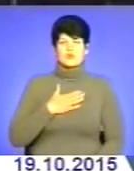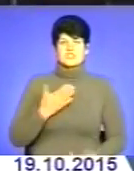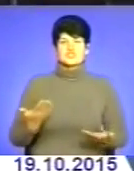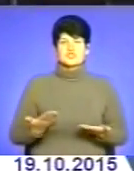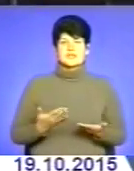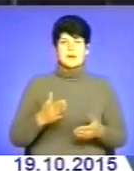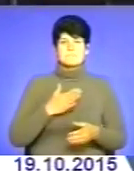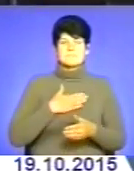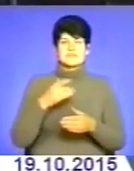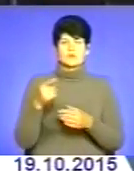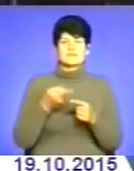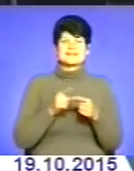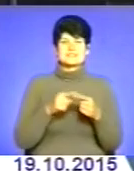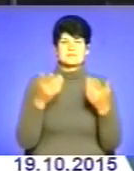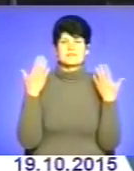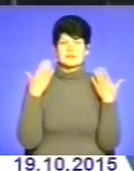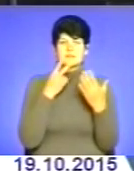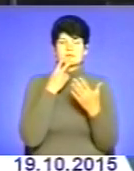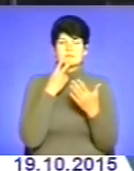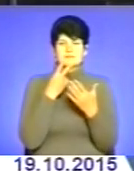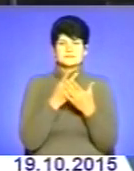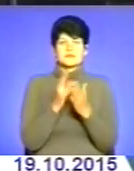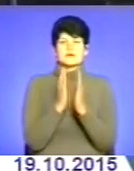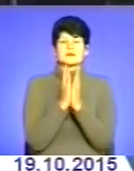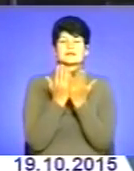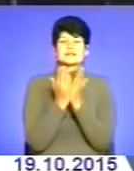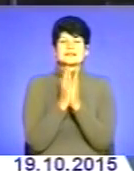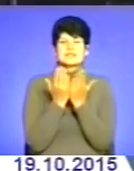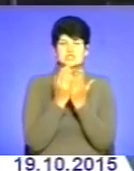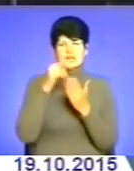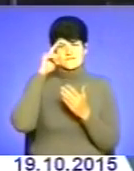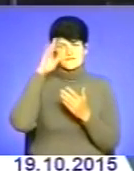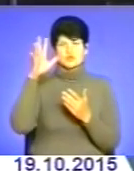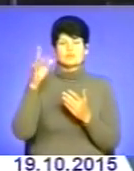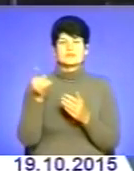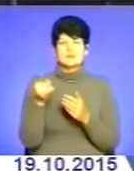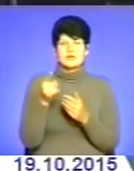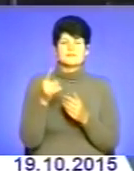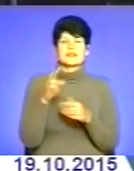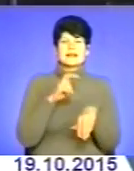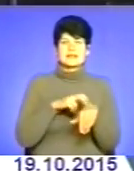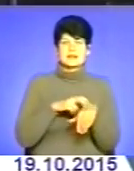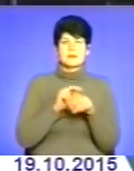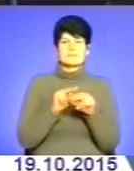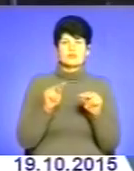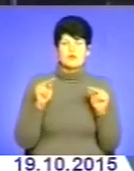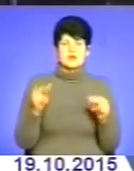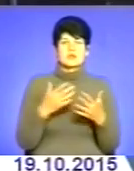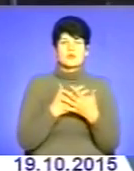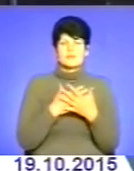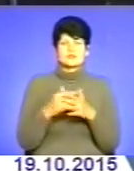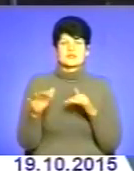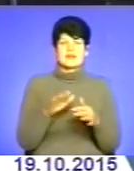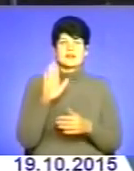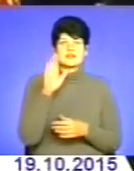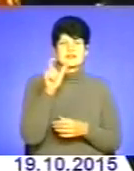Тернопіль цими вихідними побачила світ Однеіменна книжка відомого тернополянина, лікар-ефтезіатра, педагога та громадського діяча Євгена